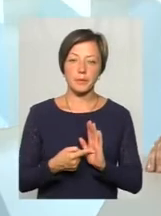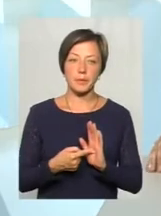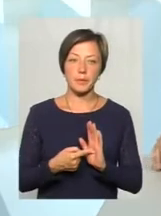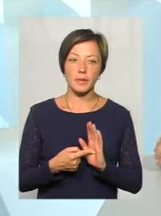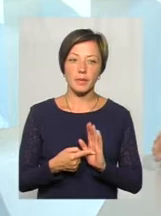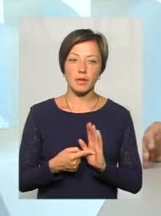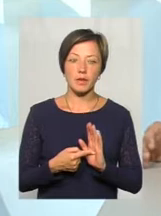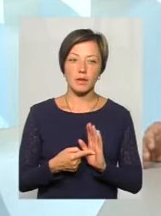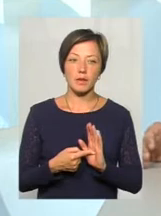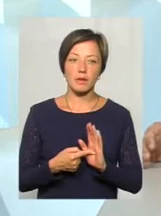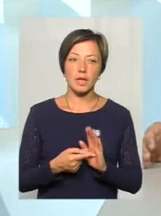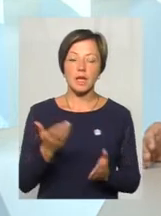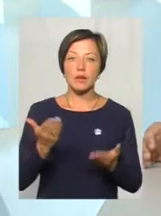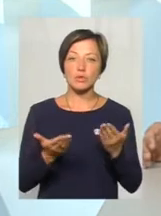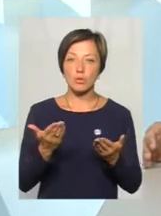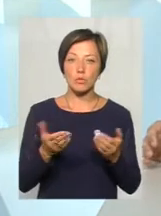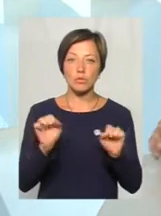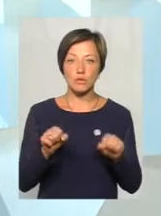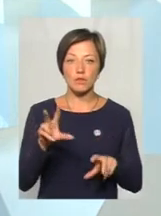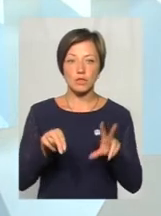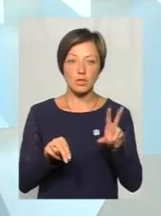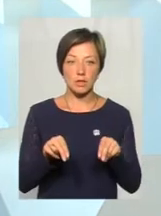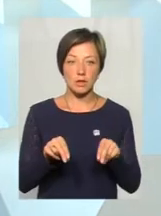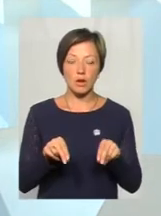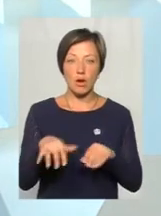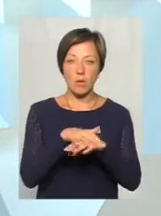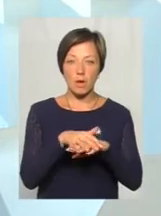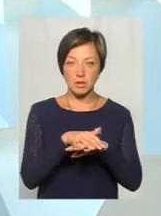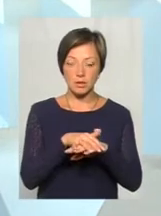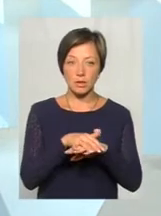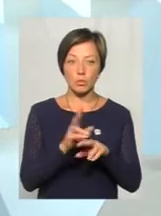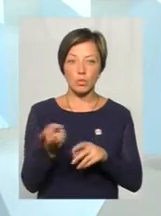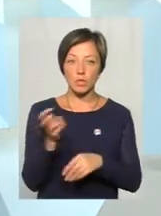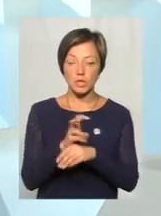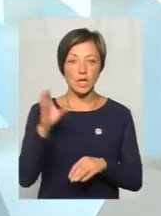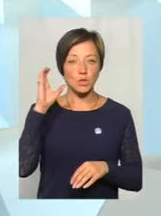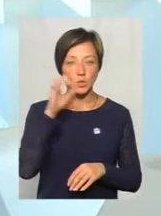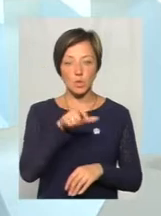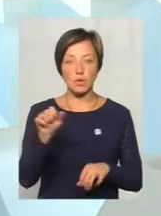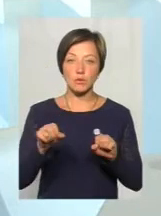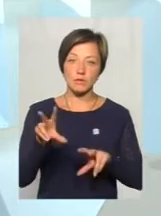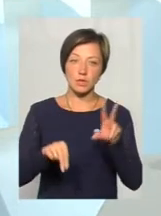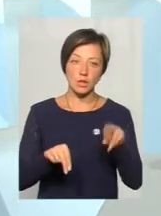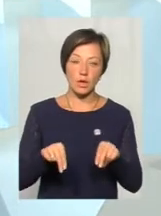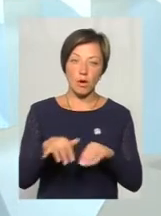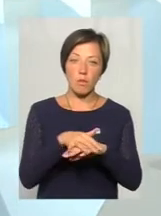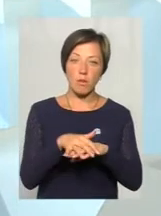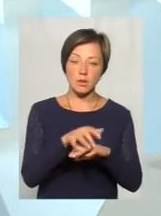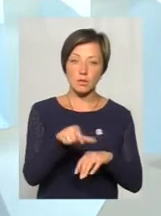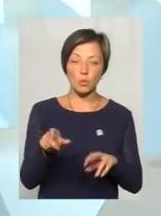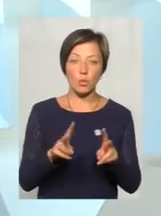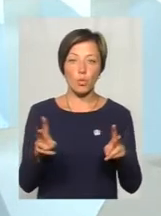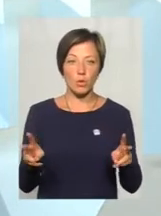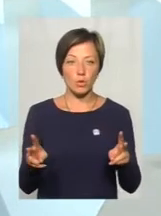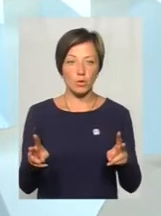Як подивитися, якщо можна вважати громадськостю тих, хто прийшли на слухання, можна вважати громадськостю тих, кого